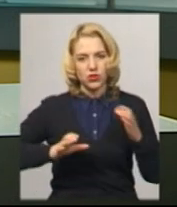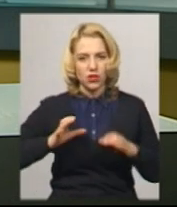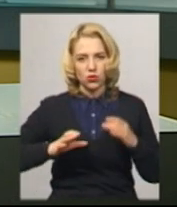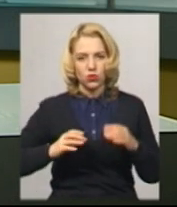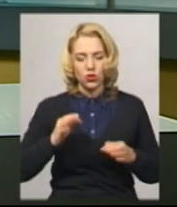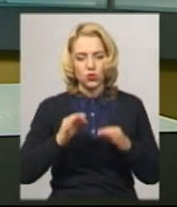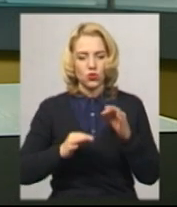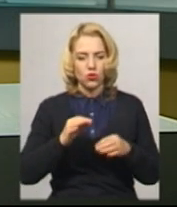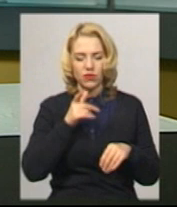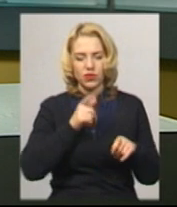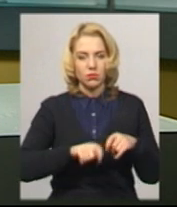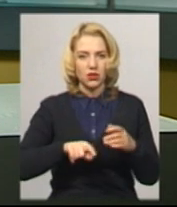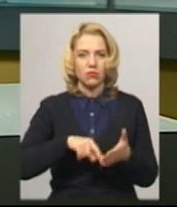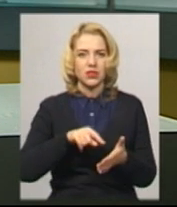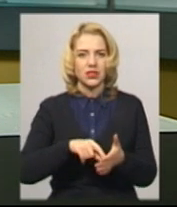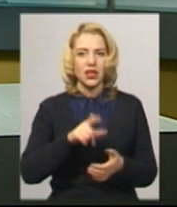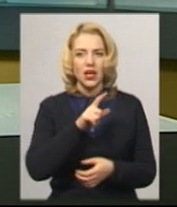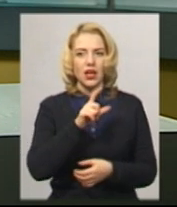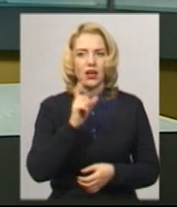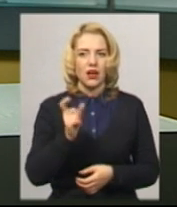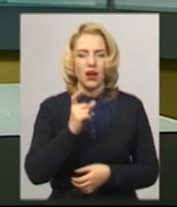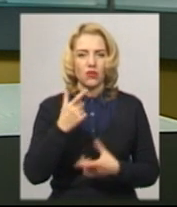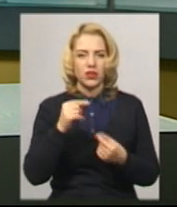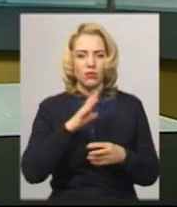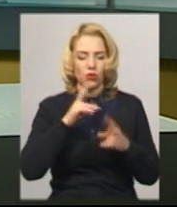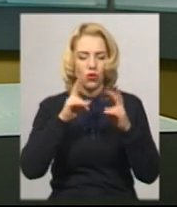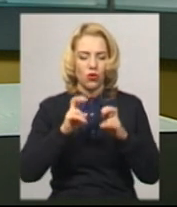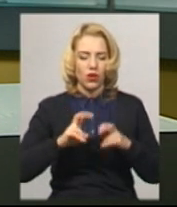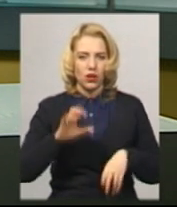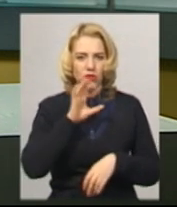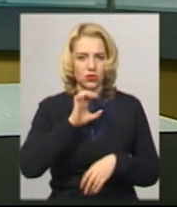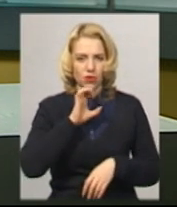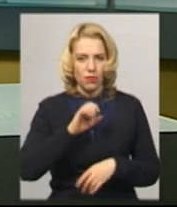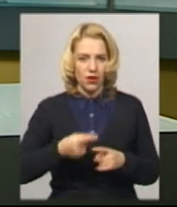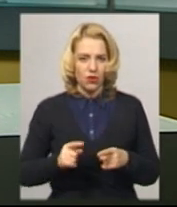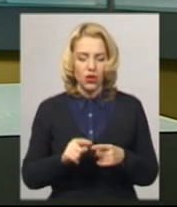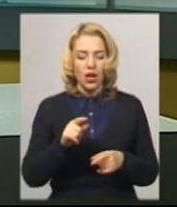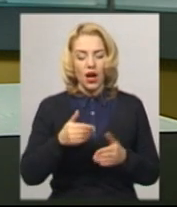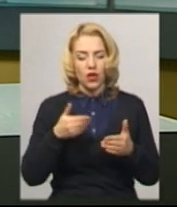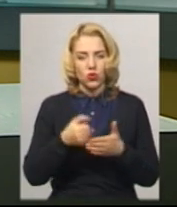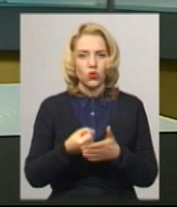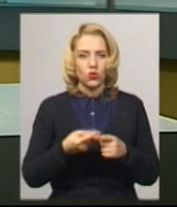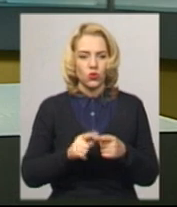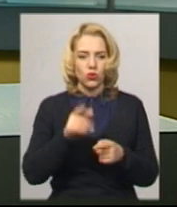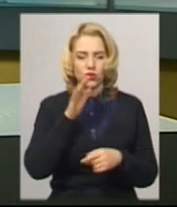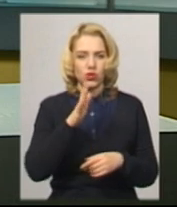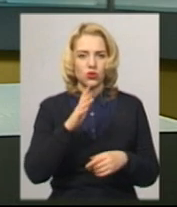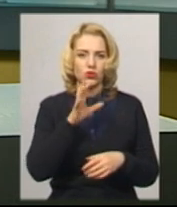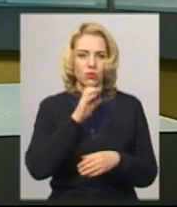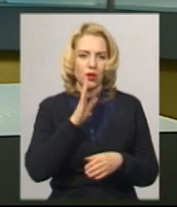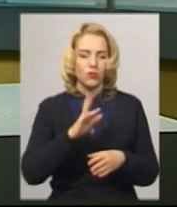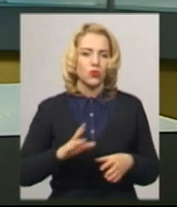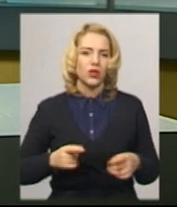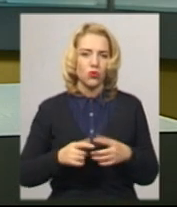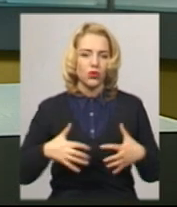експертиз міста Харкова, де було оглянуто минулого тижня Барсіка. До того часу, каже він, собака перебуватиме у кінологічному центрі